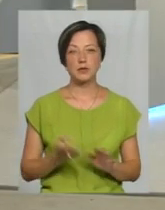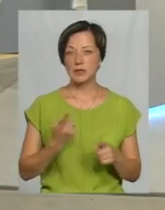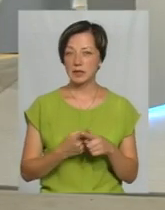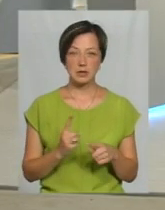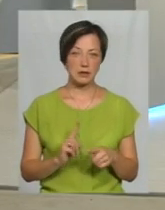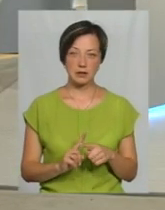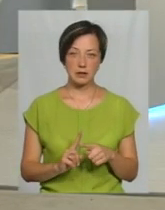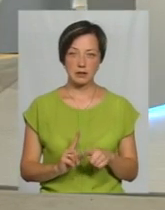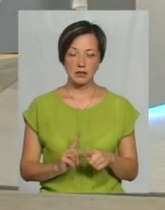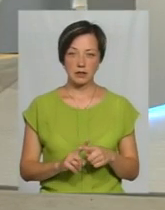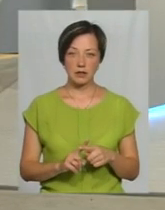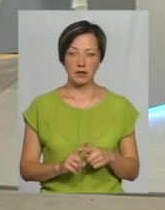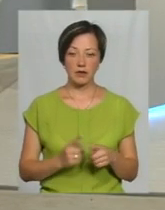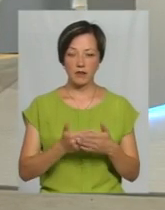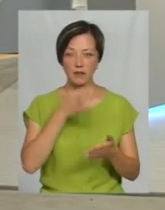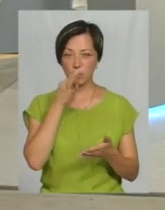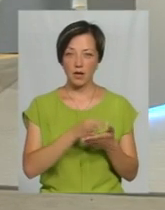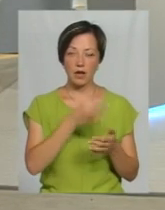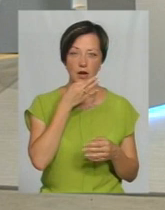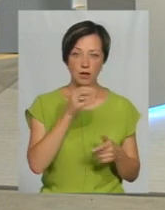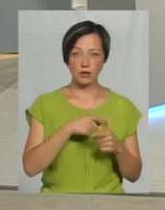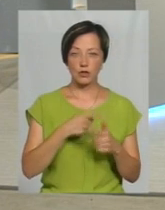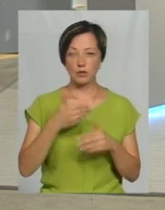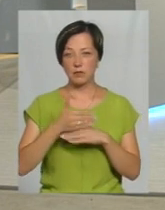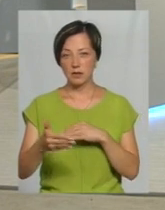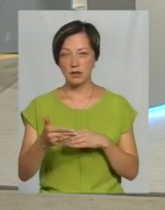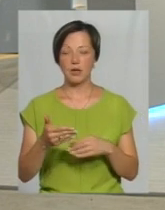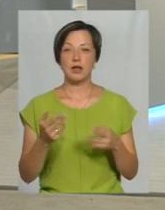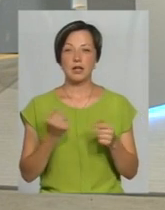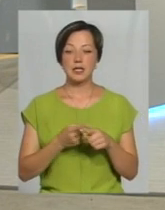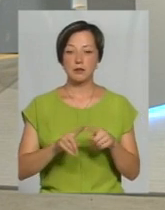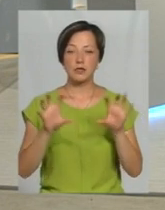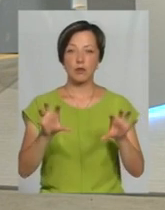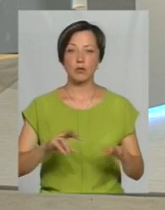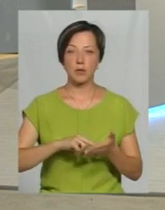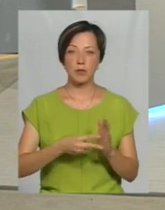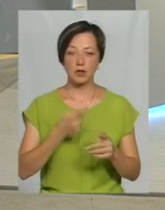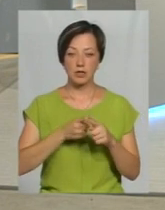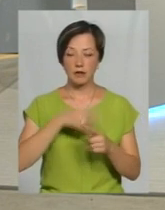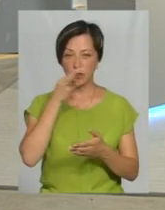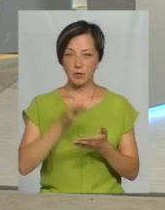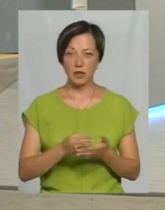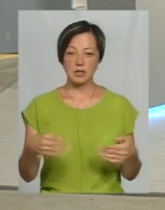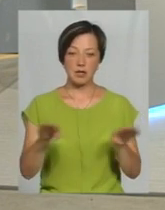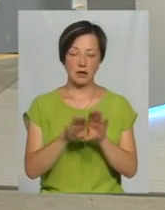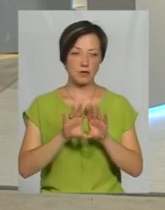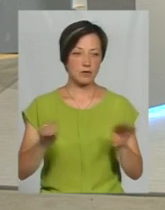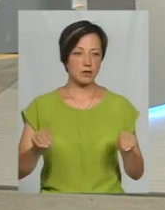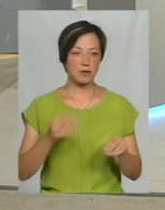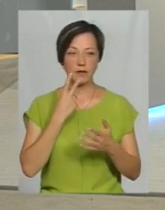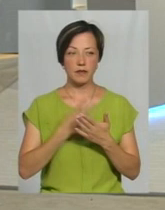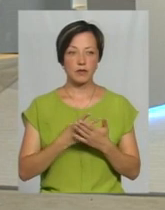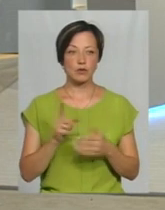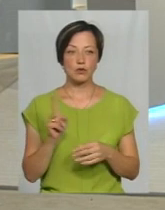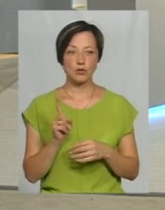від відповідальності рано чи пізно все ж таки через… що зараз цим законом передбачено за це відповідання, за те, що закрився і втік. Видно, що